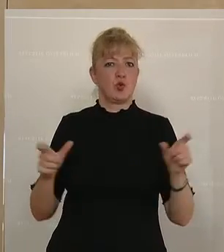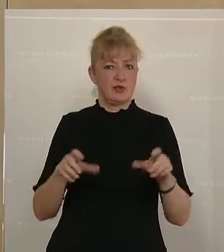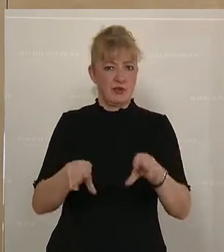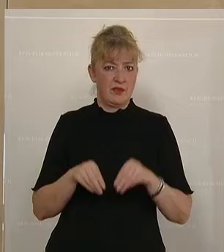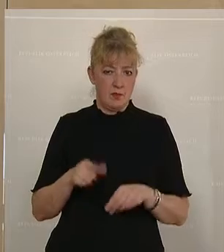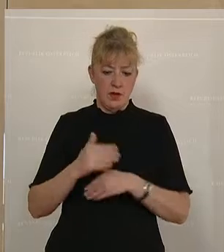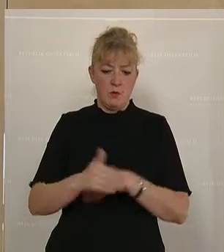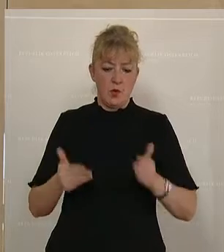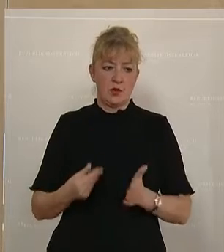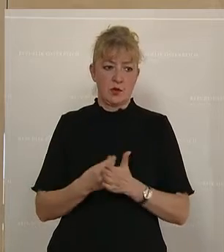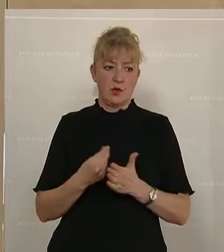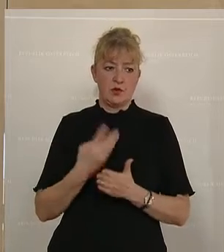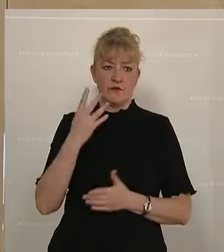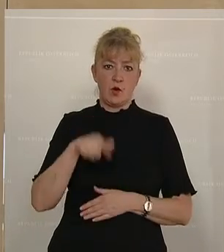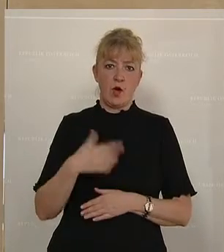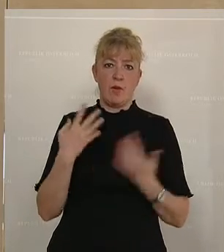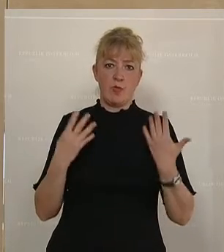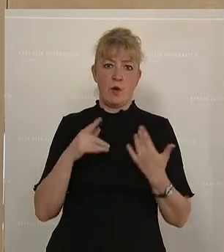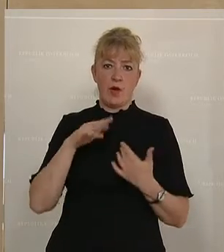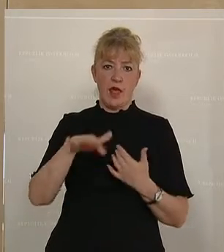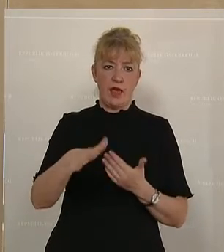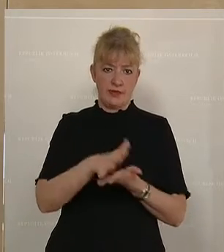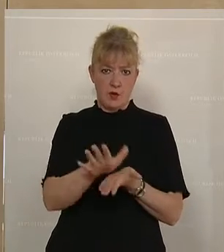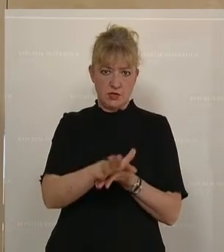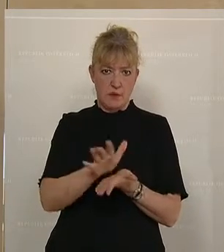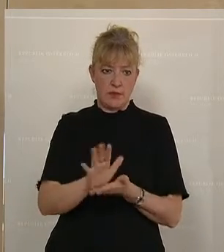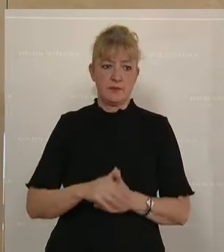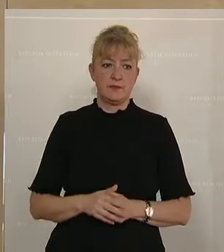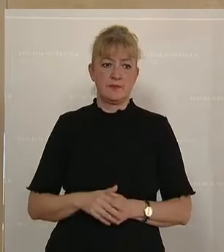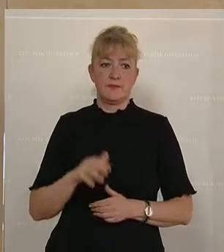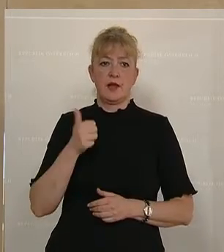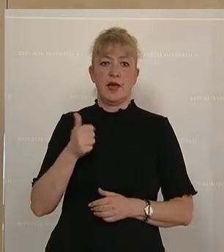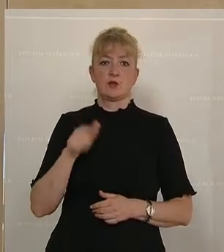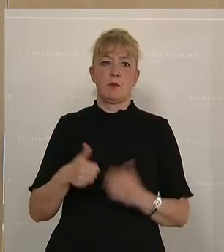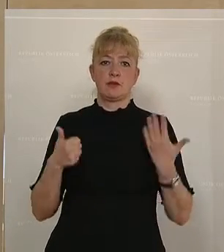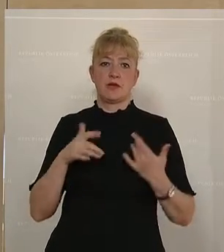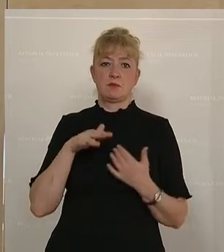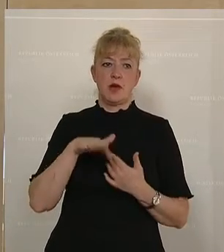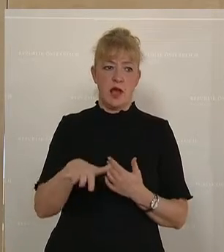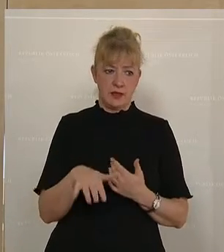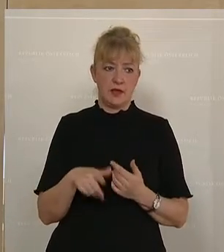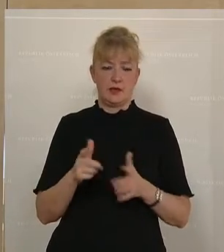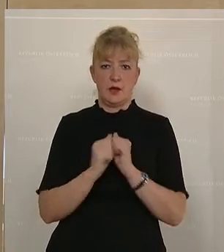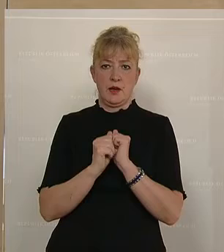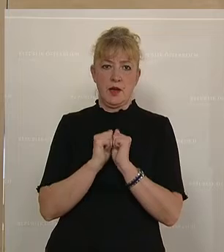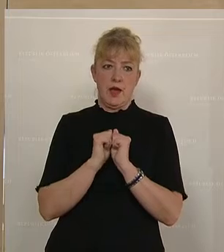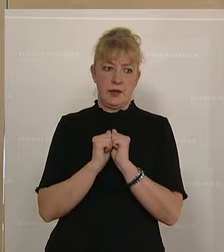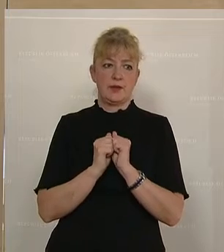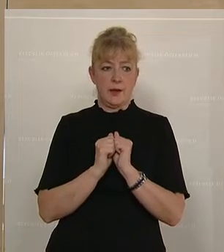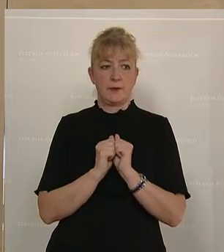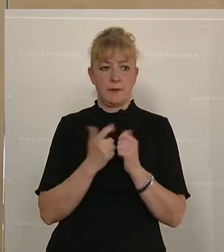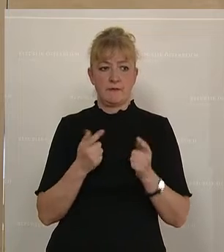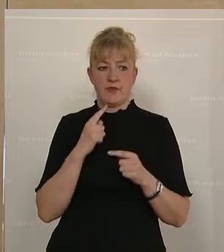Paket kostet uns 4,9 Milliarden bei den Ausgaben. 1,6 Milliarden Euro wird berechnet, dass weniger